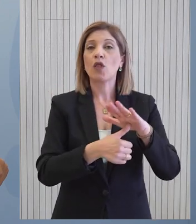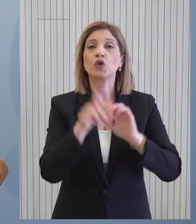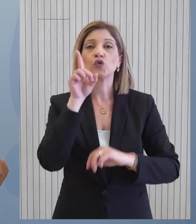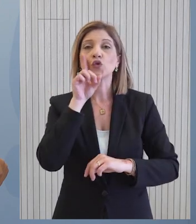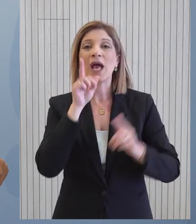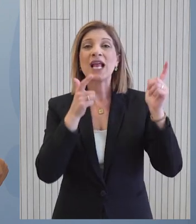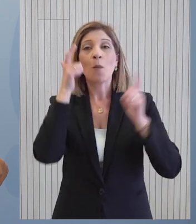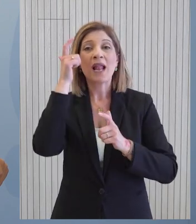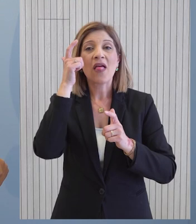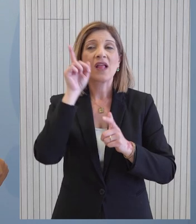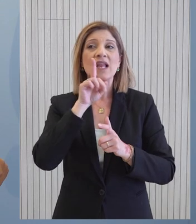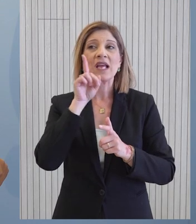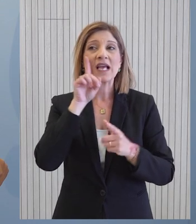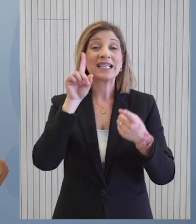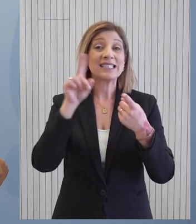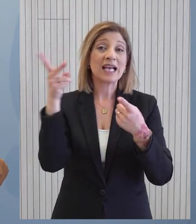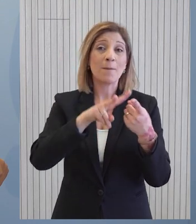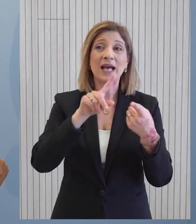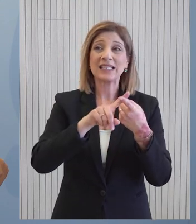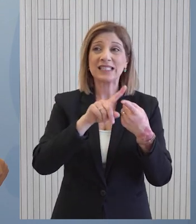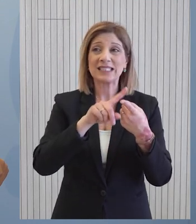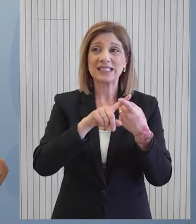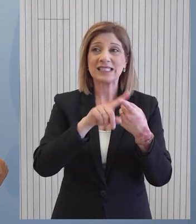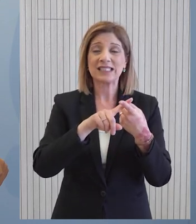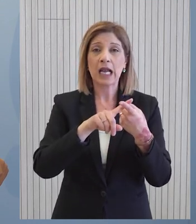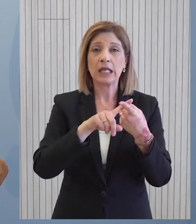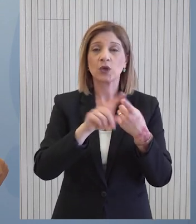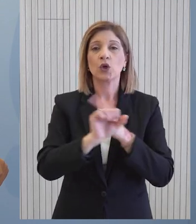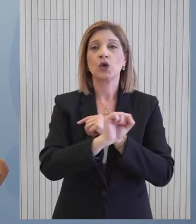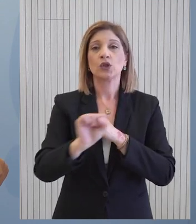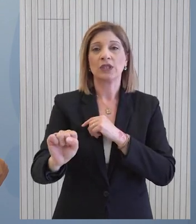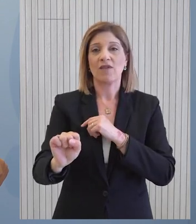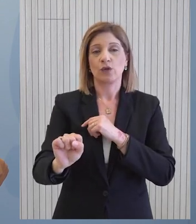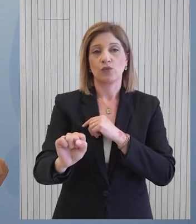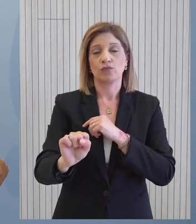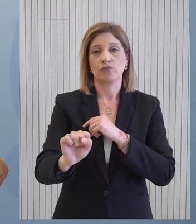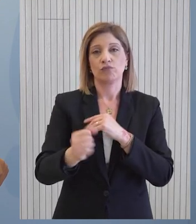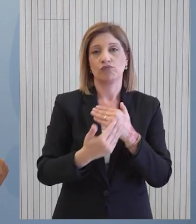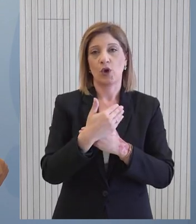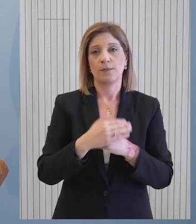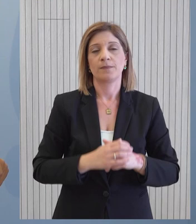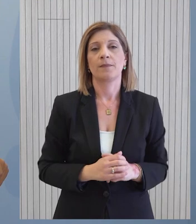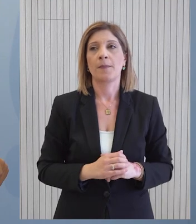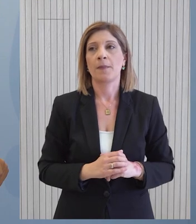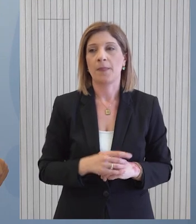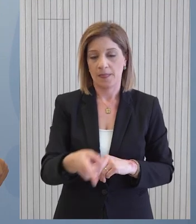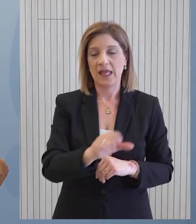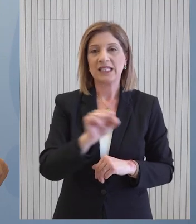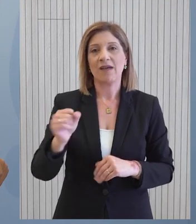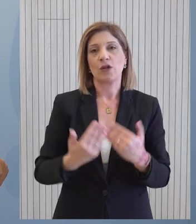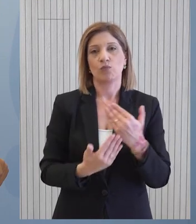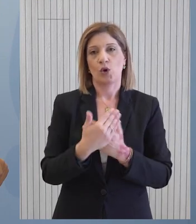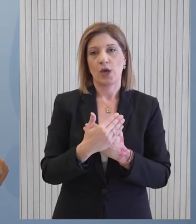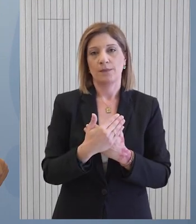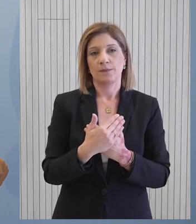Η επόμενη συνάντηση του πρόεδρου της Δημοκρατίας με την κυρία Ολκίν έχει οριστεί για το Σάββατο το πρωί. Το ερχόμενο Σάββατο το πρωί.